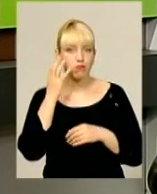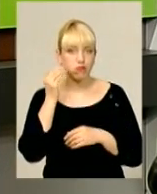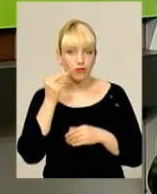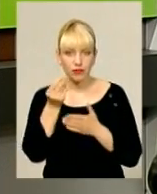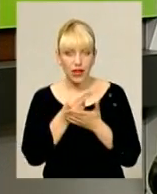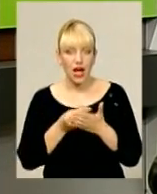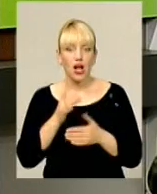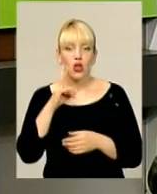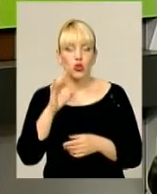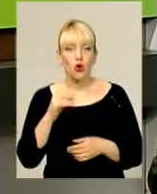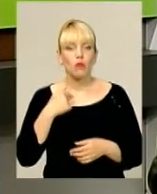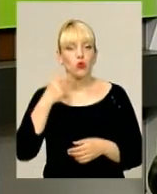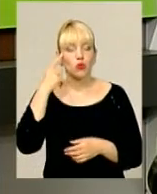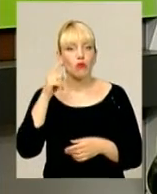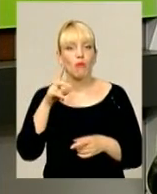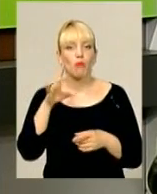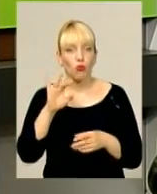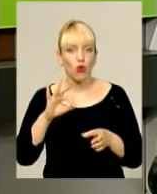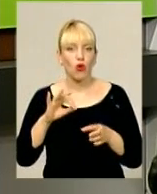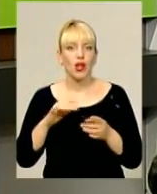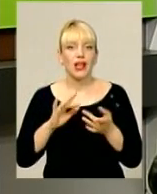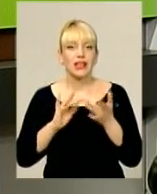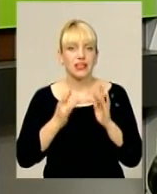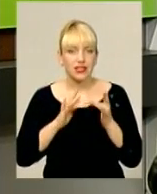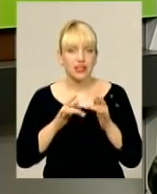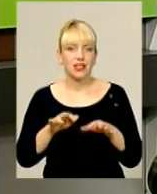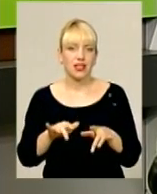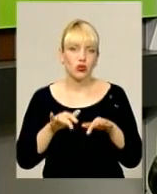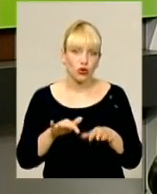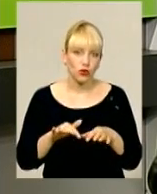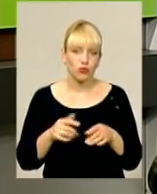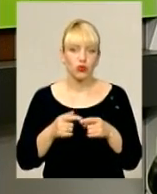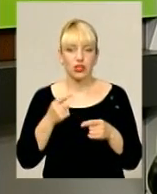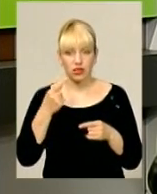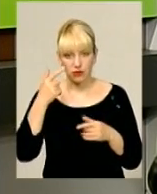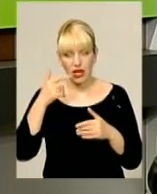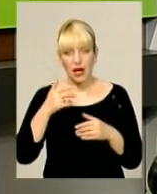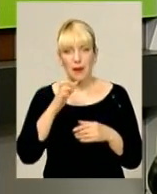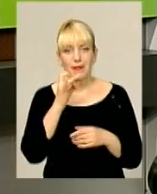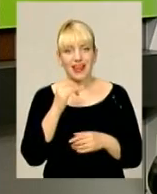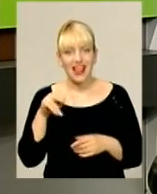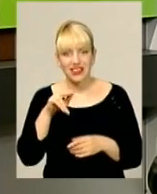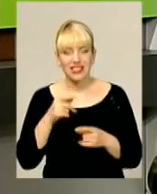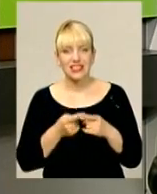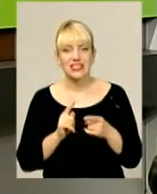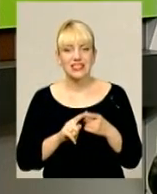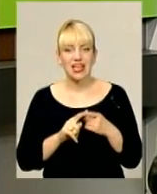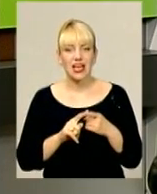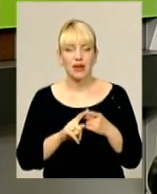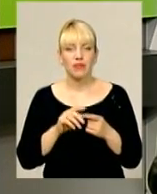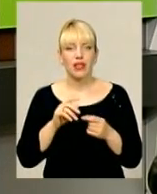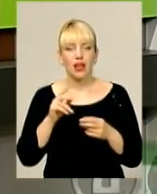це як про інноваційні продукти, якісні продукти і дорогі продукти. Тобто, бренд – це все-таки більше поняття